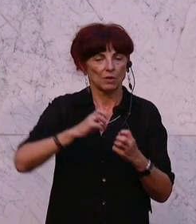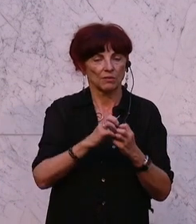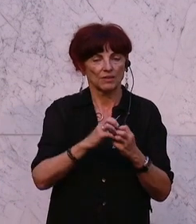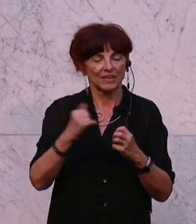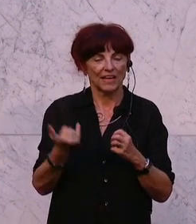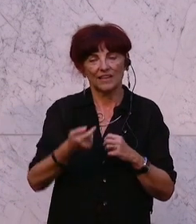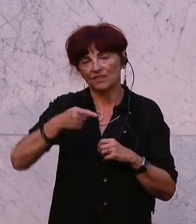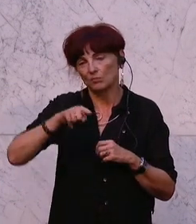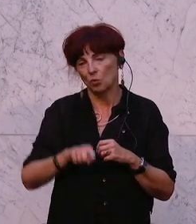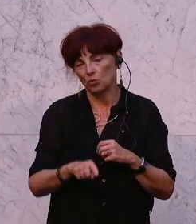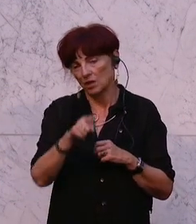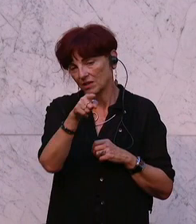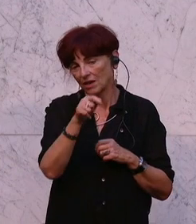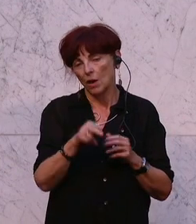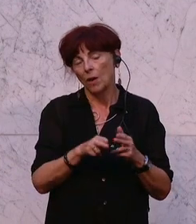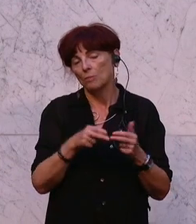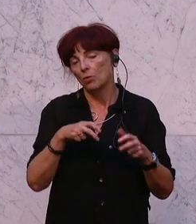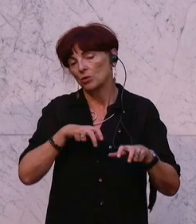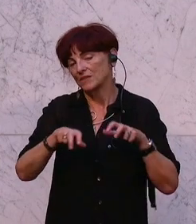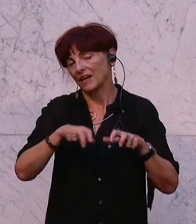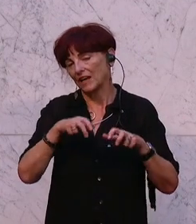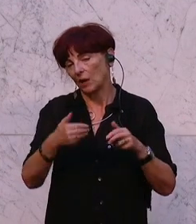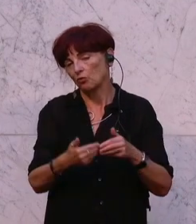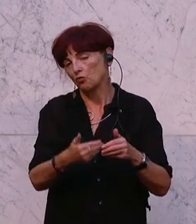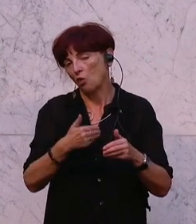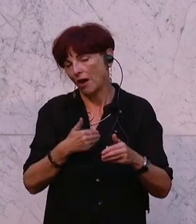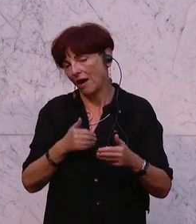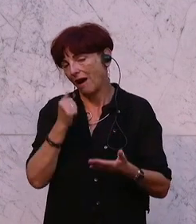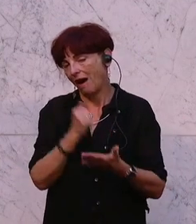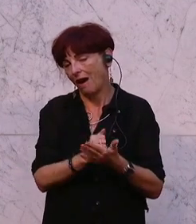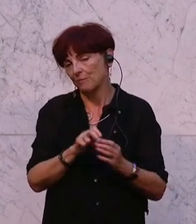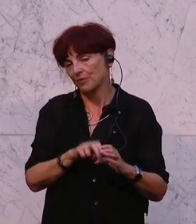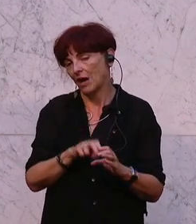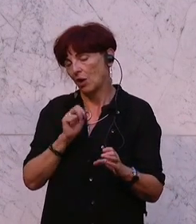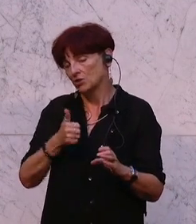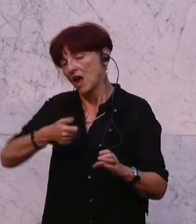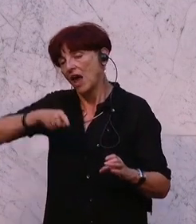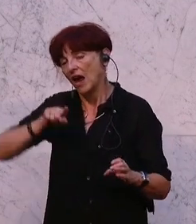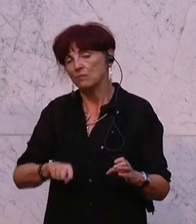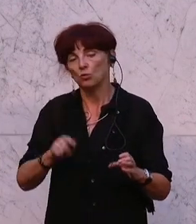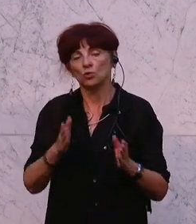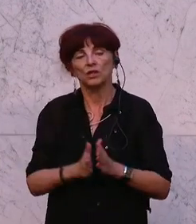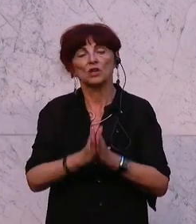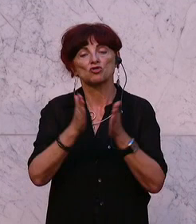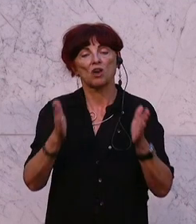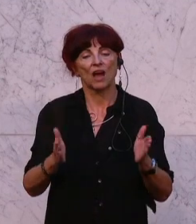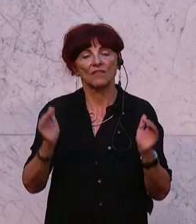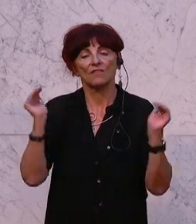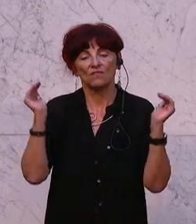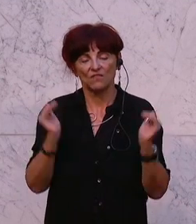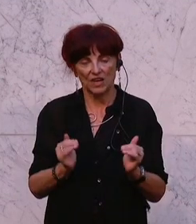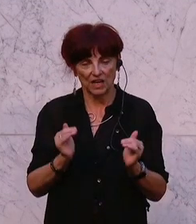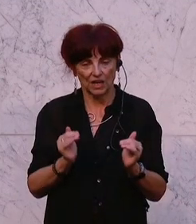jedes Monat, dass diese Bundesregierung früher aus dem Amt geht, ist ein Monat weniger Schaden für die Österreicher und für die zukünftigen Generationen.